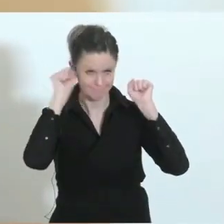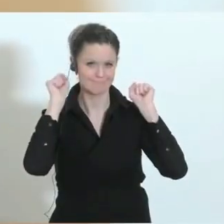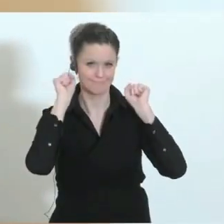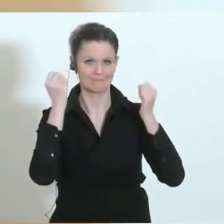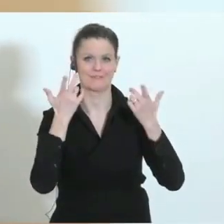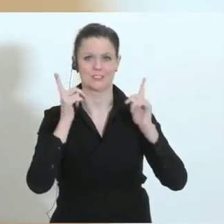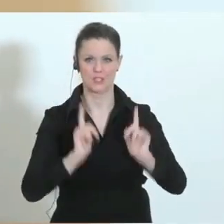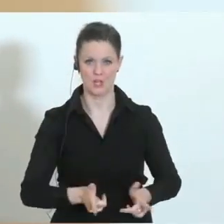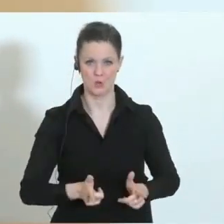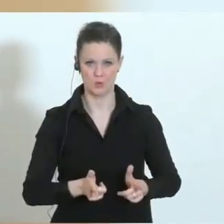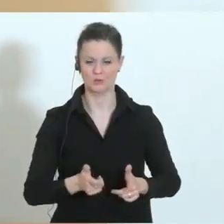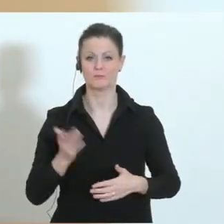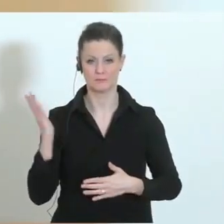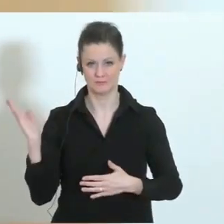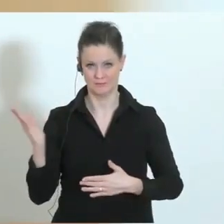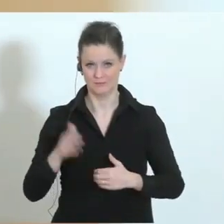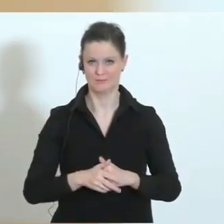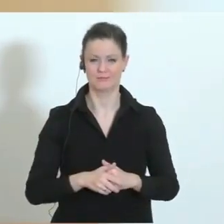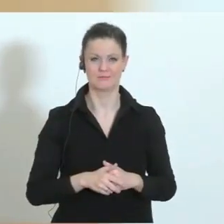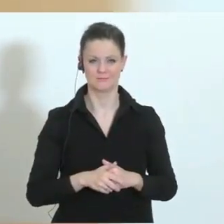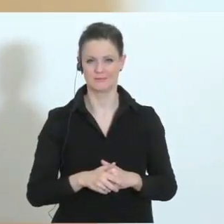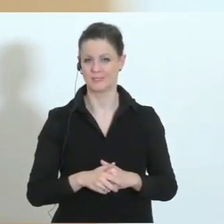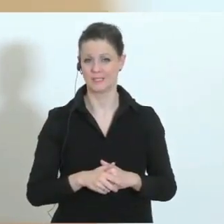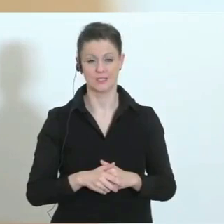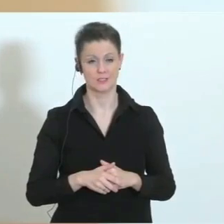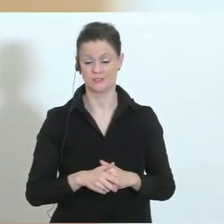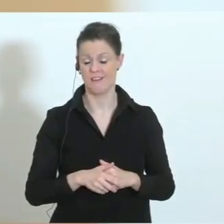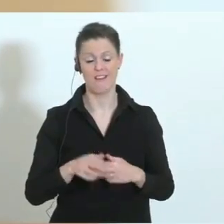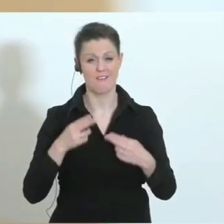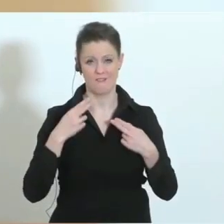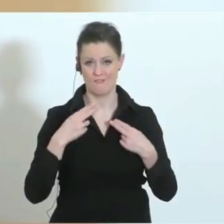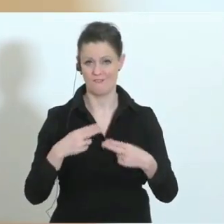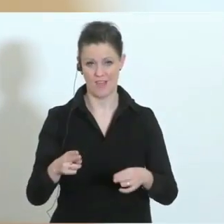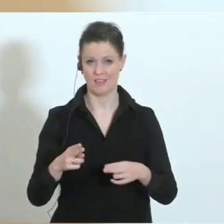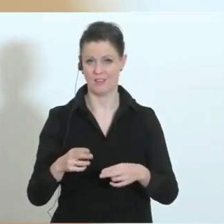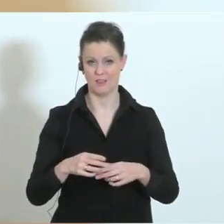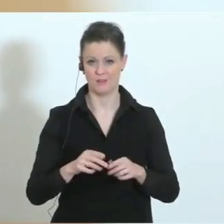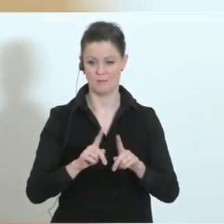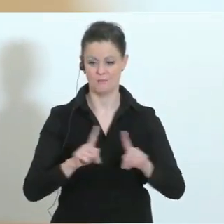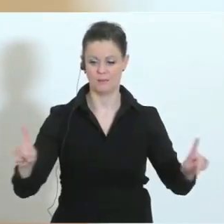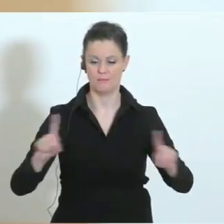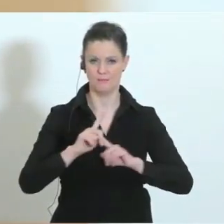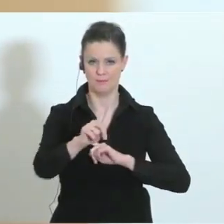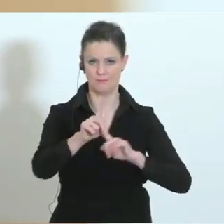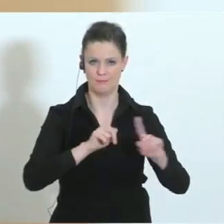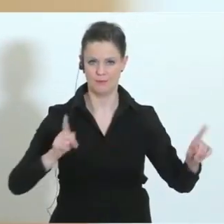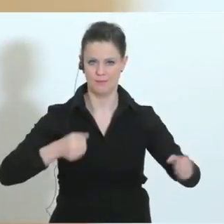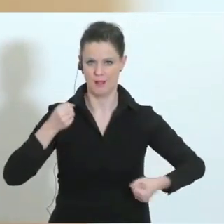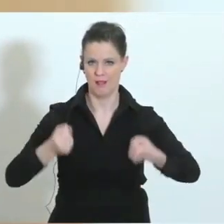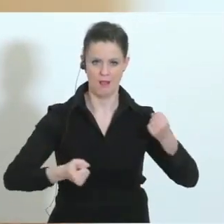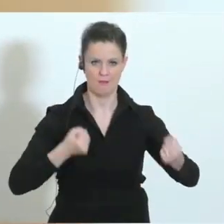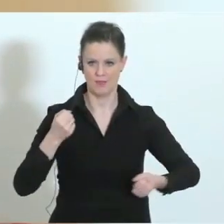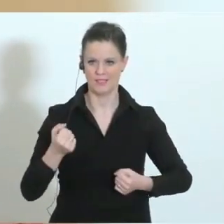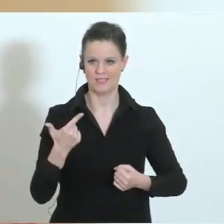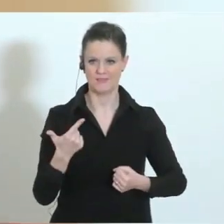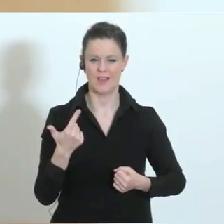Er hat Ihnen so gemacht und hat Ihnen gezeigt, Sie sollen weiterlaufen und Sie haben sich getrennt voneinander und haben zwei,